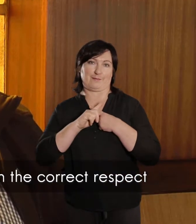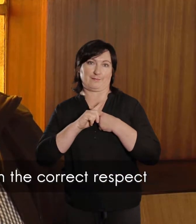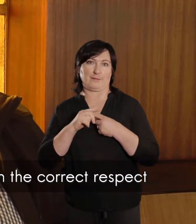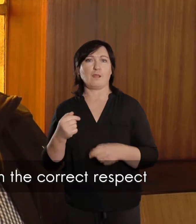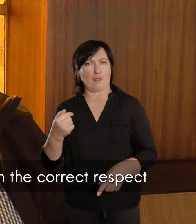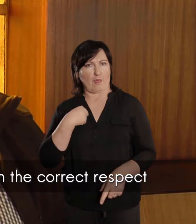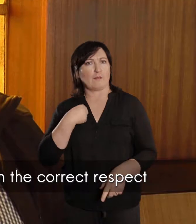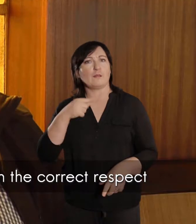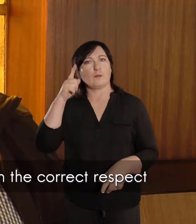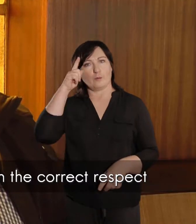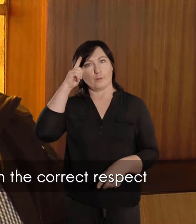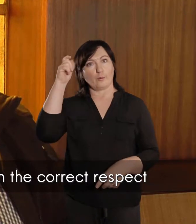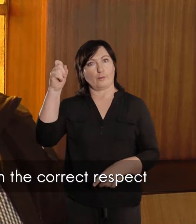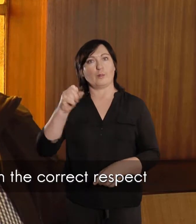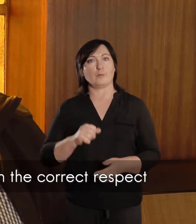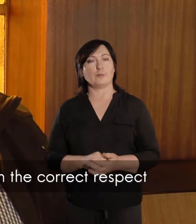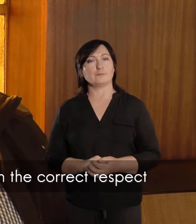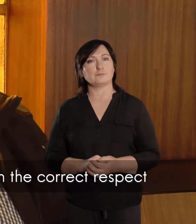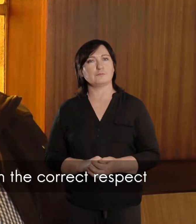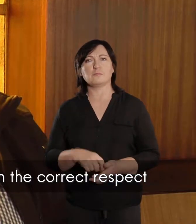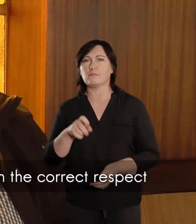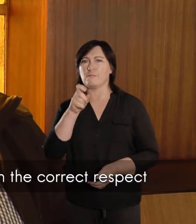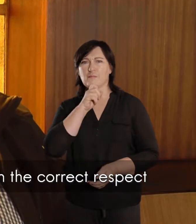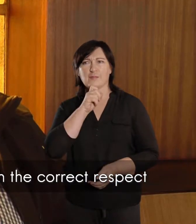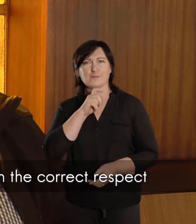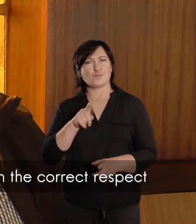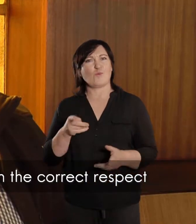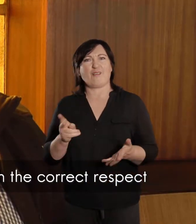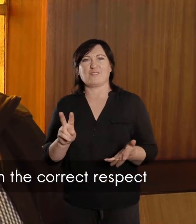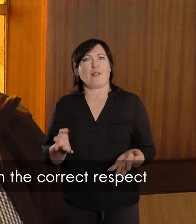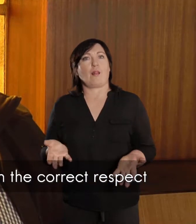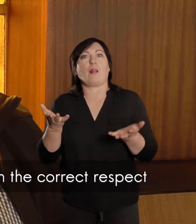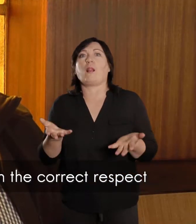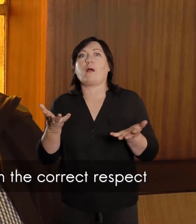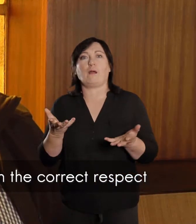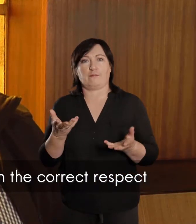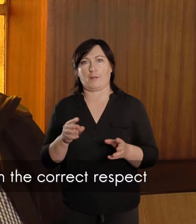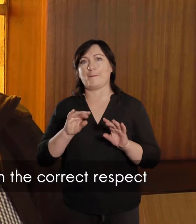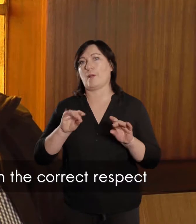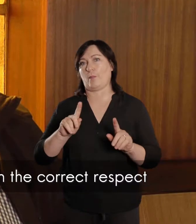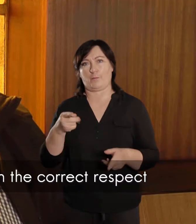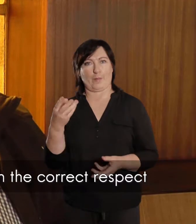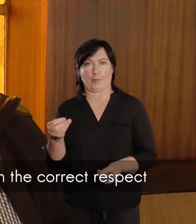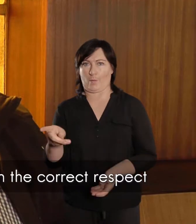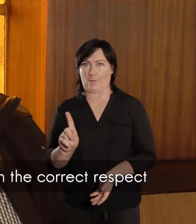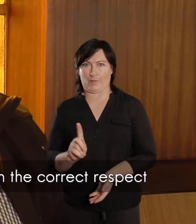dat ek gegloe het een mens moet die sommer zo licht weg met hom praat nie